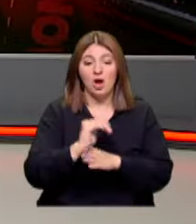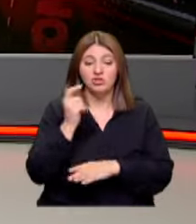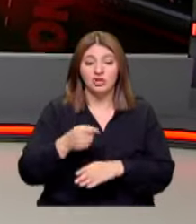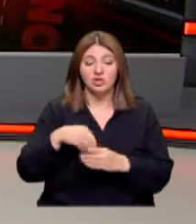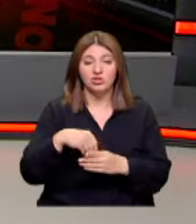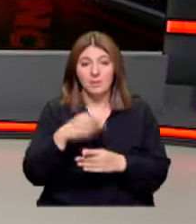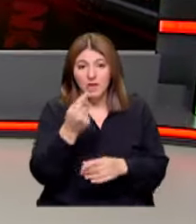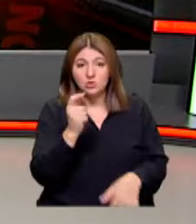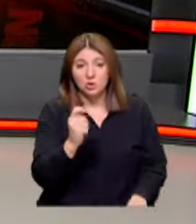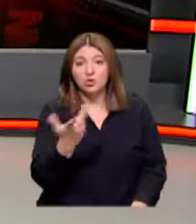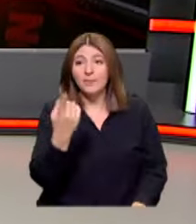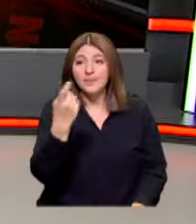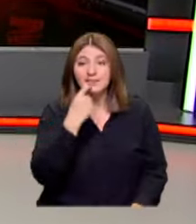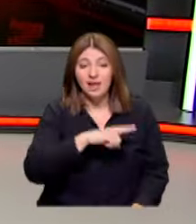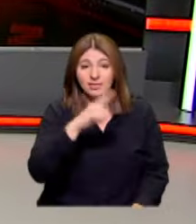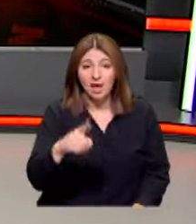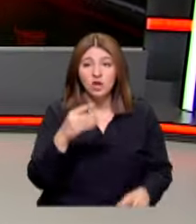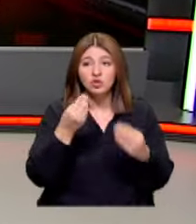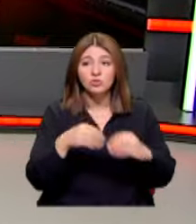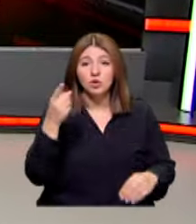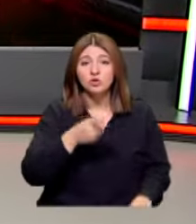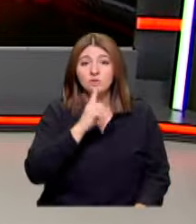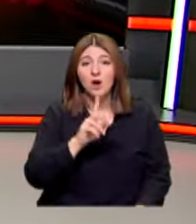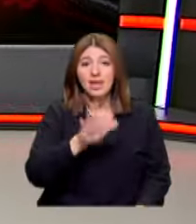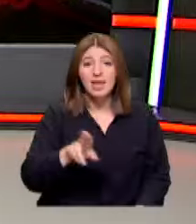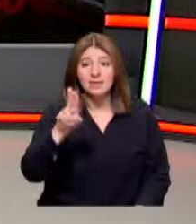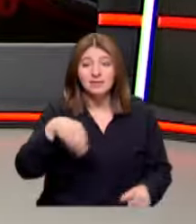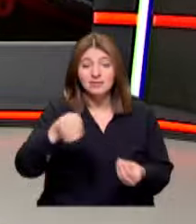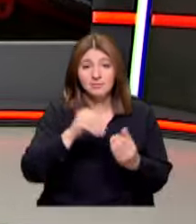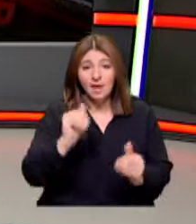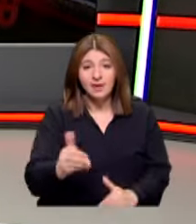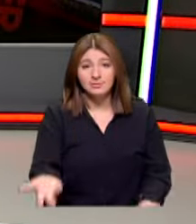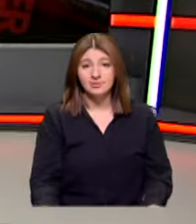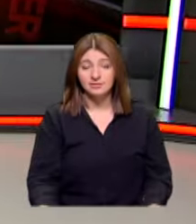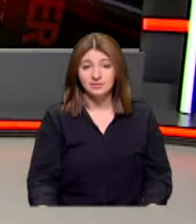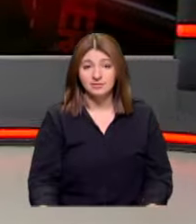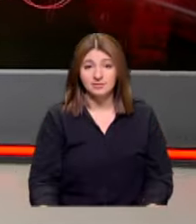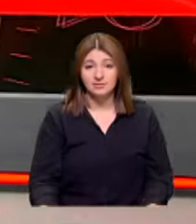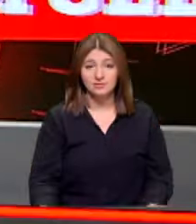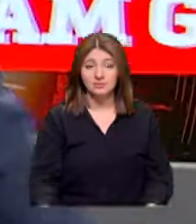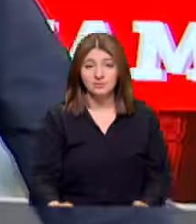şartlarında biraz zor Çünkü bir yılda yumurtaya %157 zam geldi